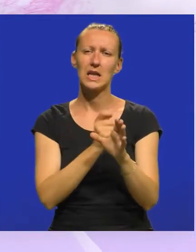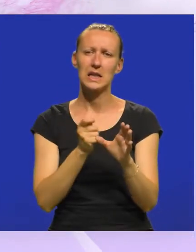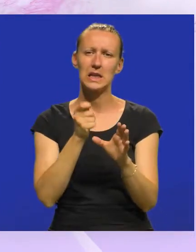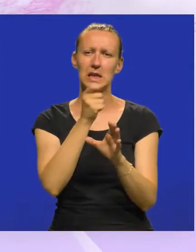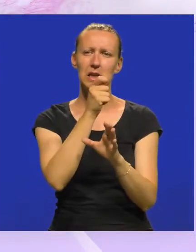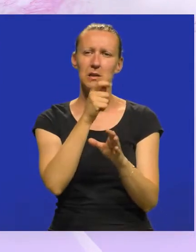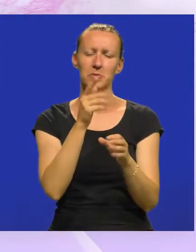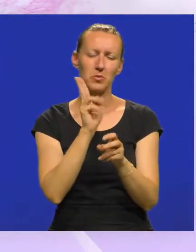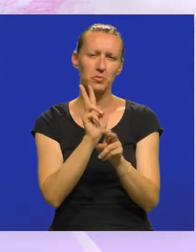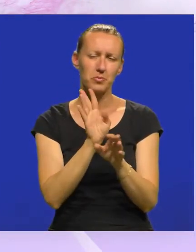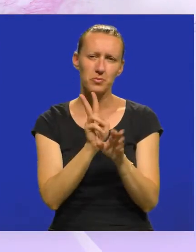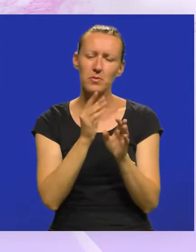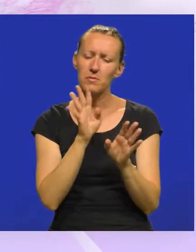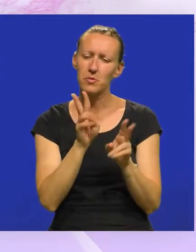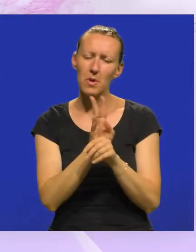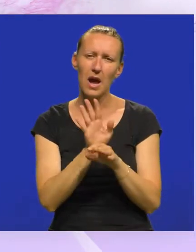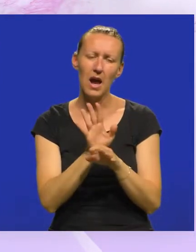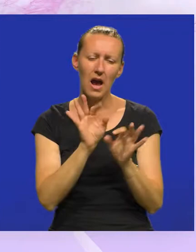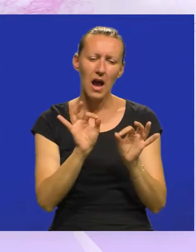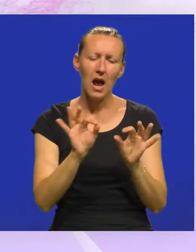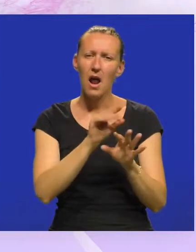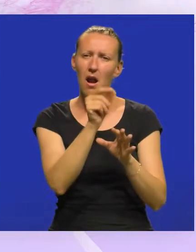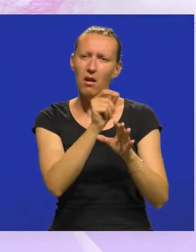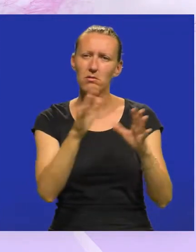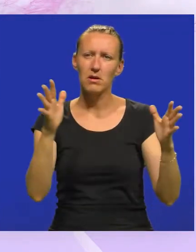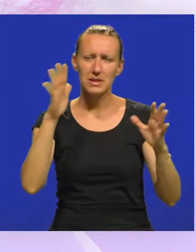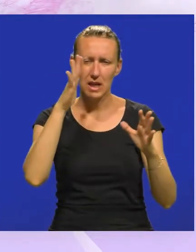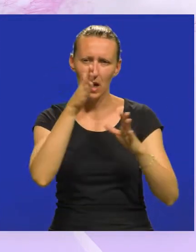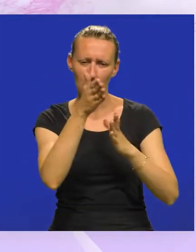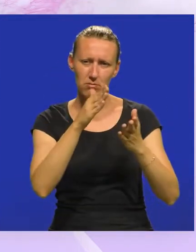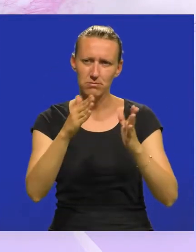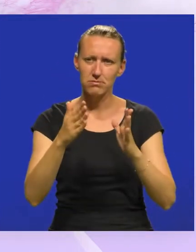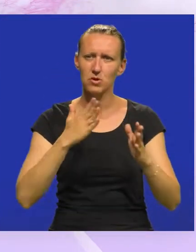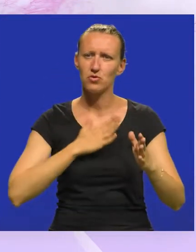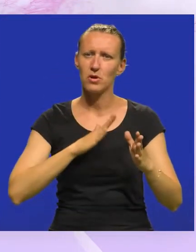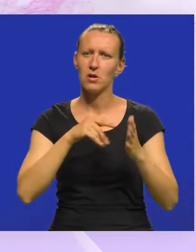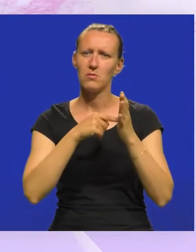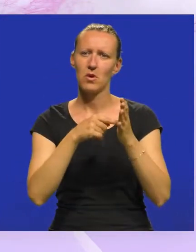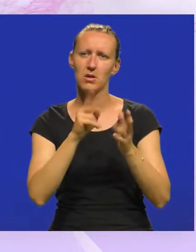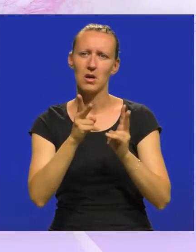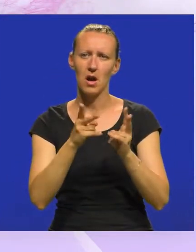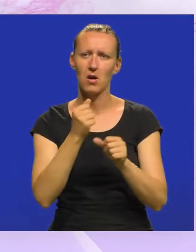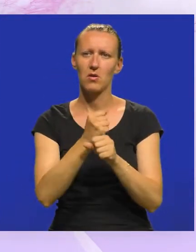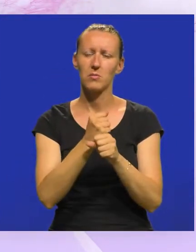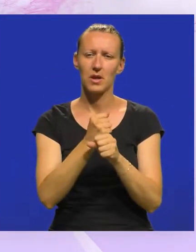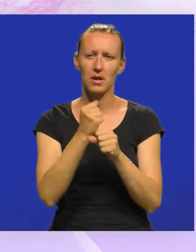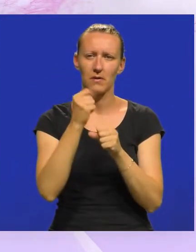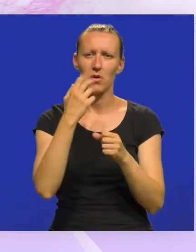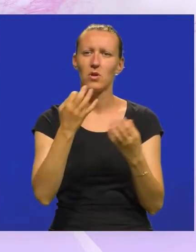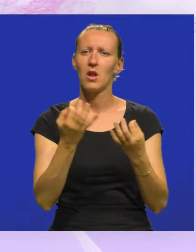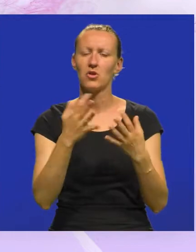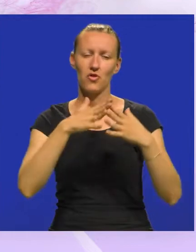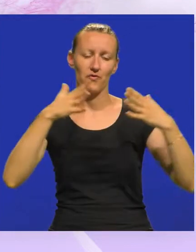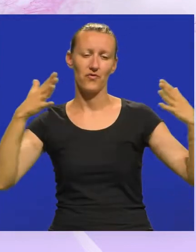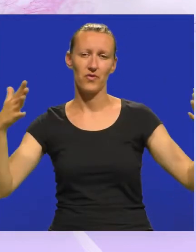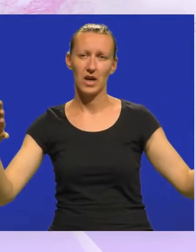metodama svodi te blokove stakla na željeni motiv. Znači od nečeg